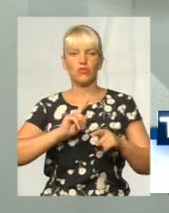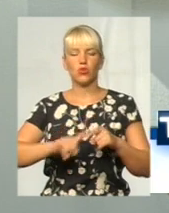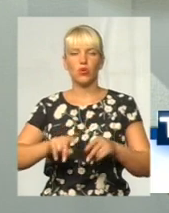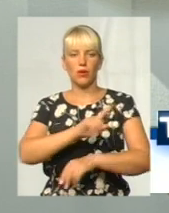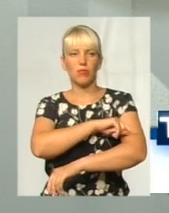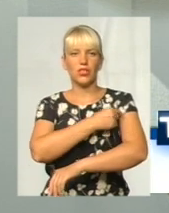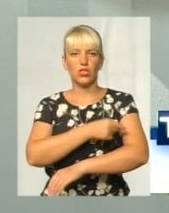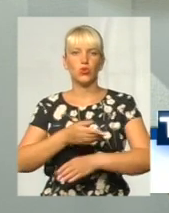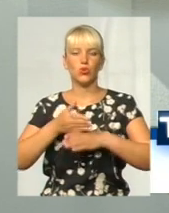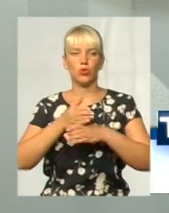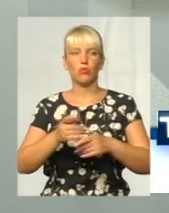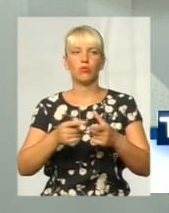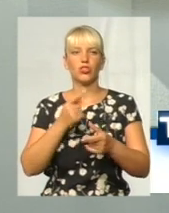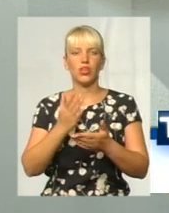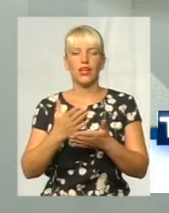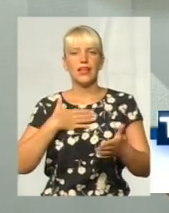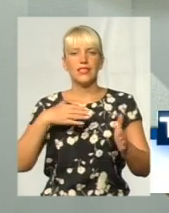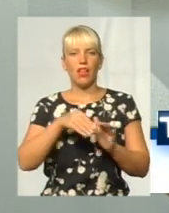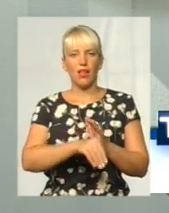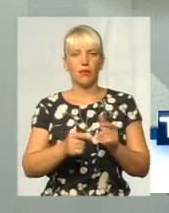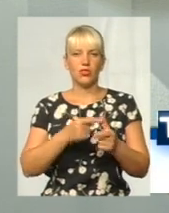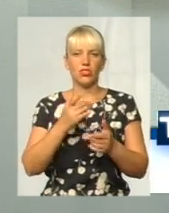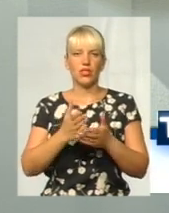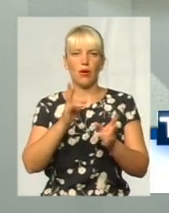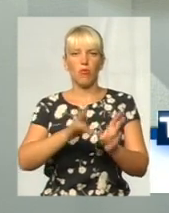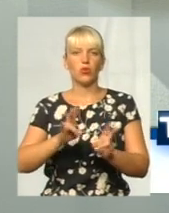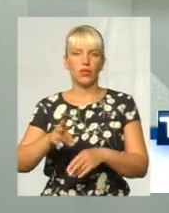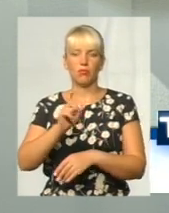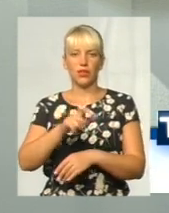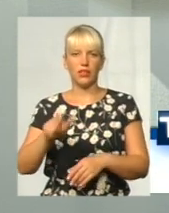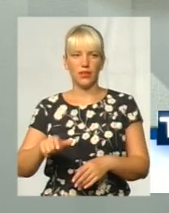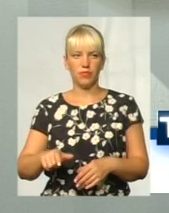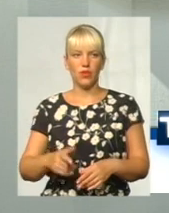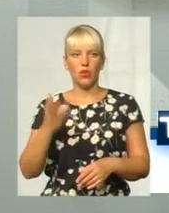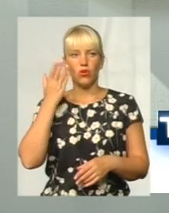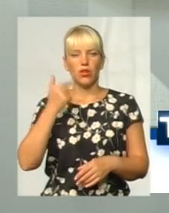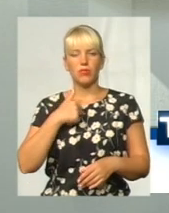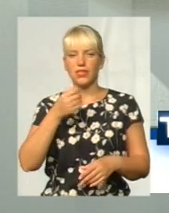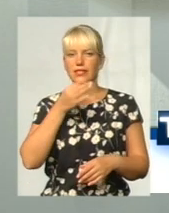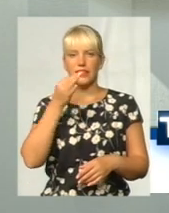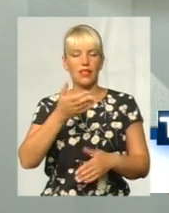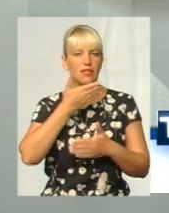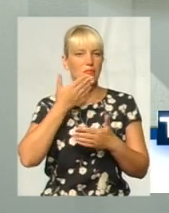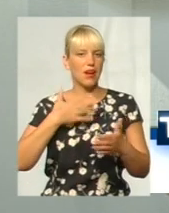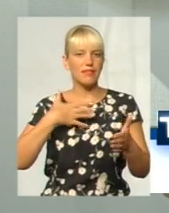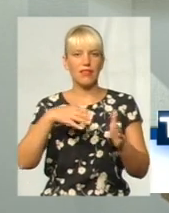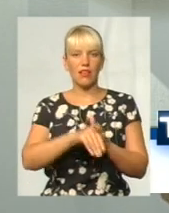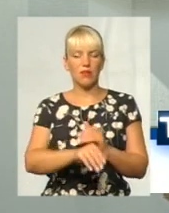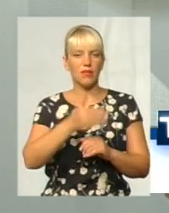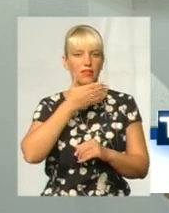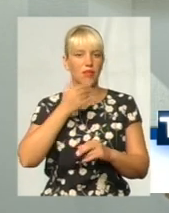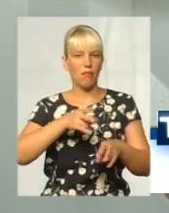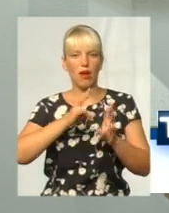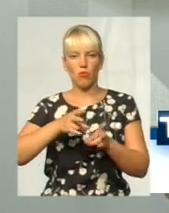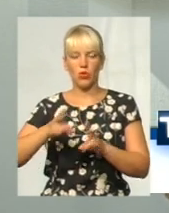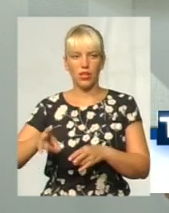медичної допомоги, чи є загиблі, чи є потерпілі. Коли мені сказали, що немає загиблих, немає потерпілих,